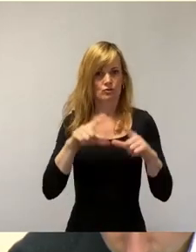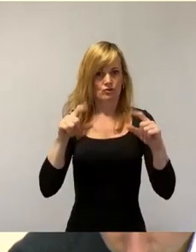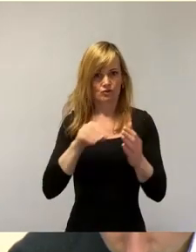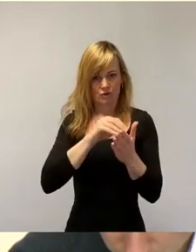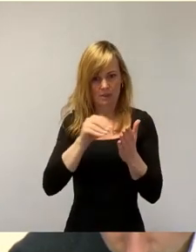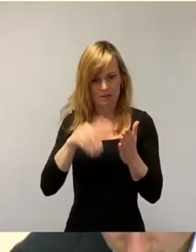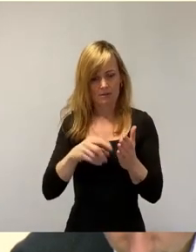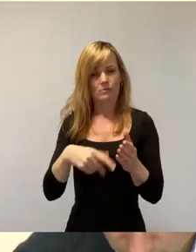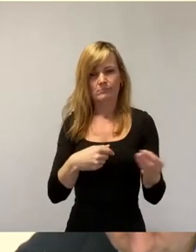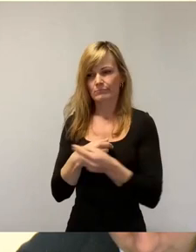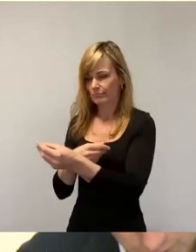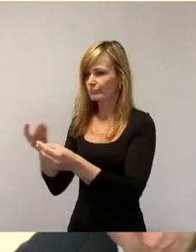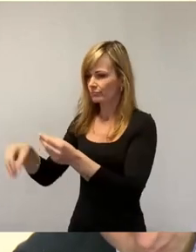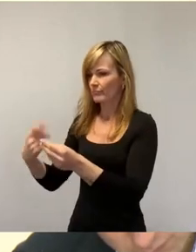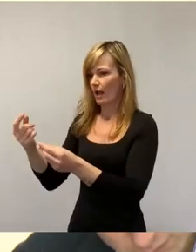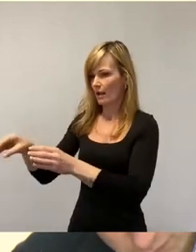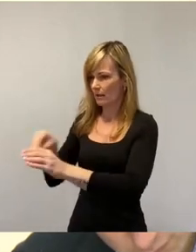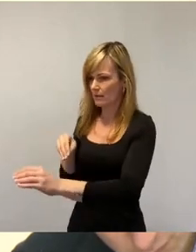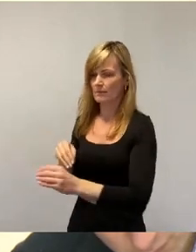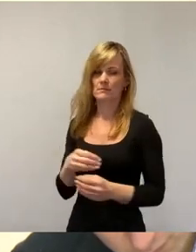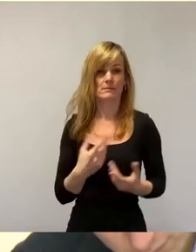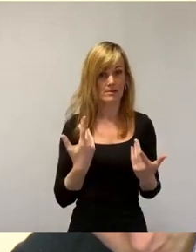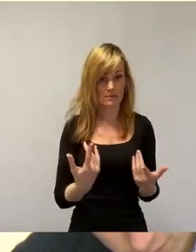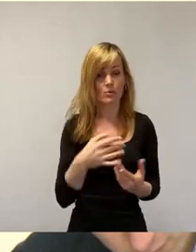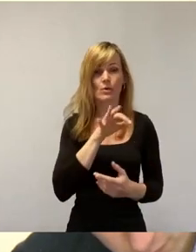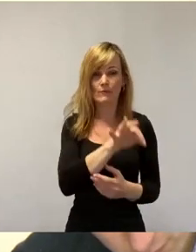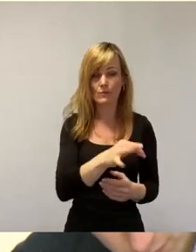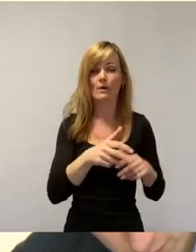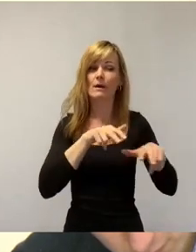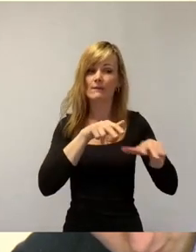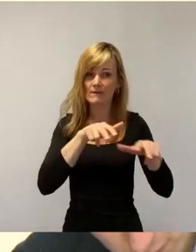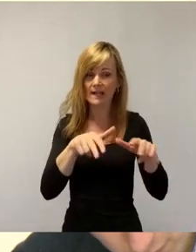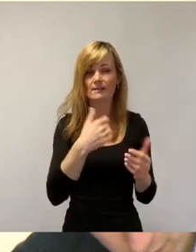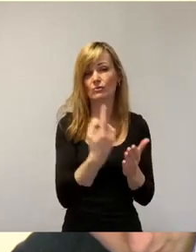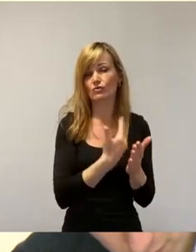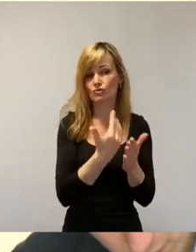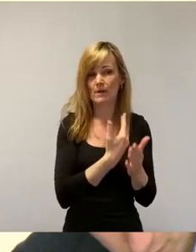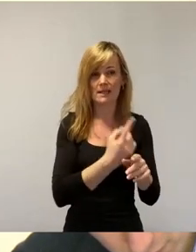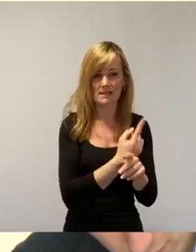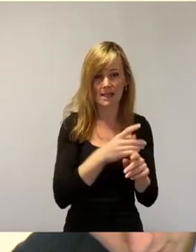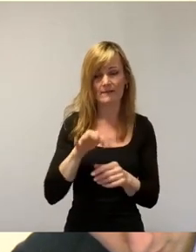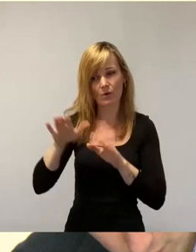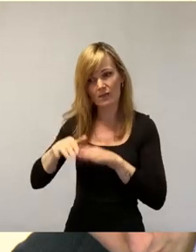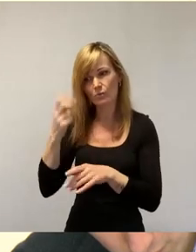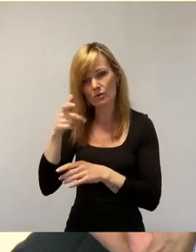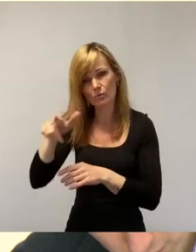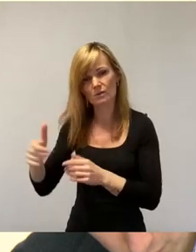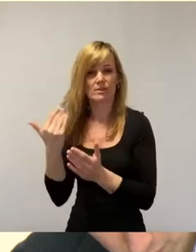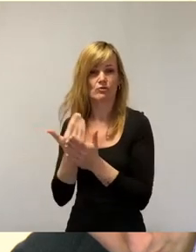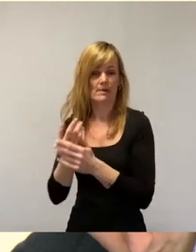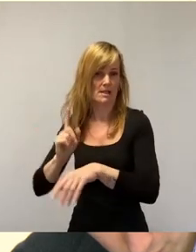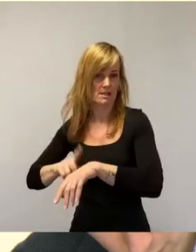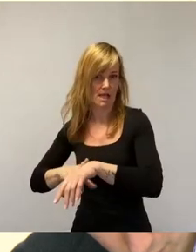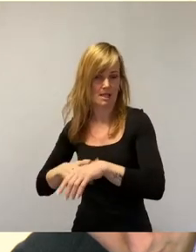Insofern spart es für beide Seiten, Seiten, Zeit und Ressourcen und